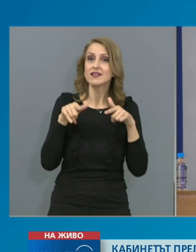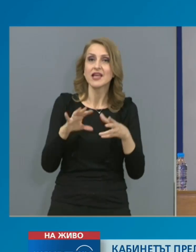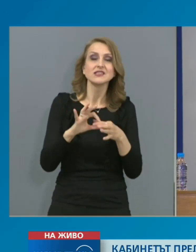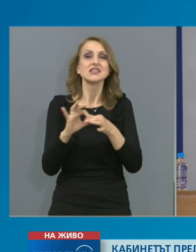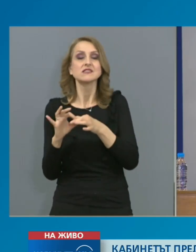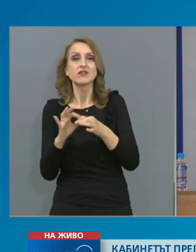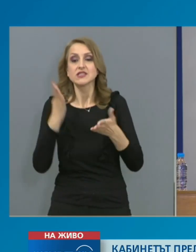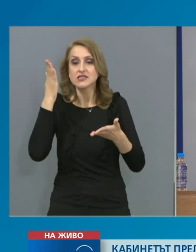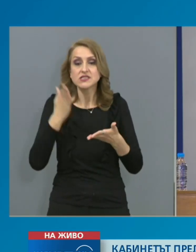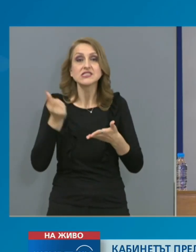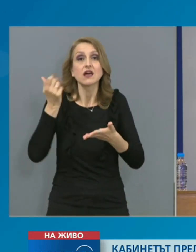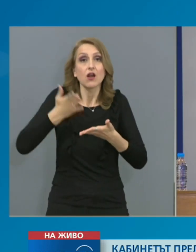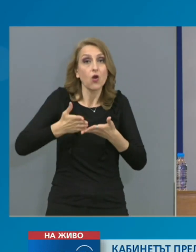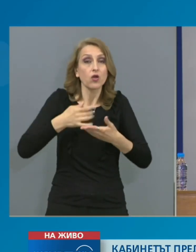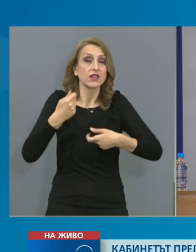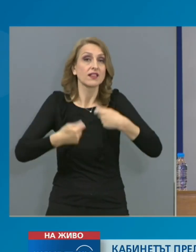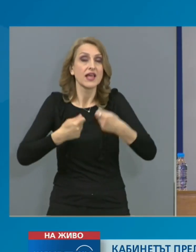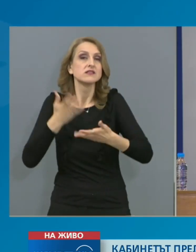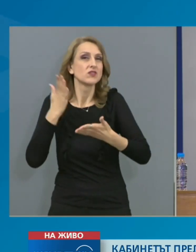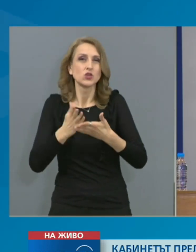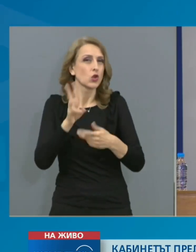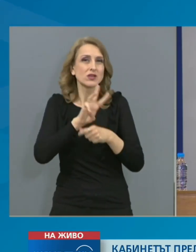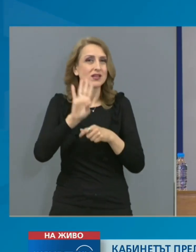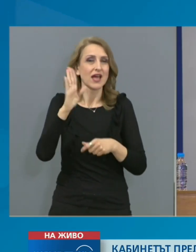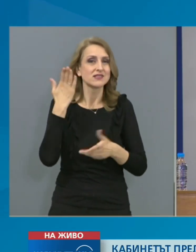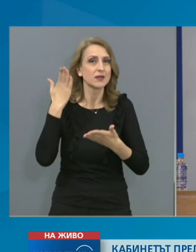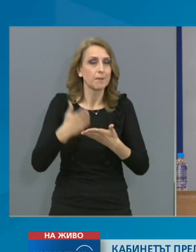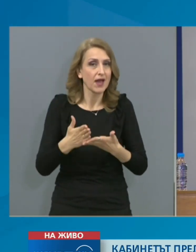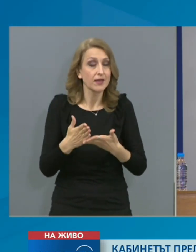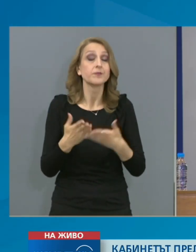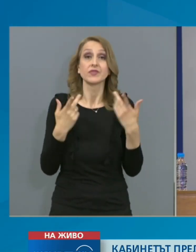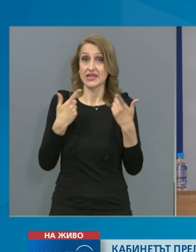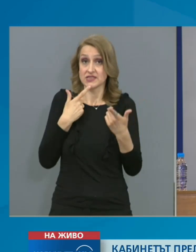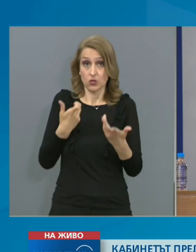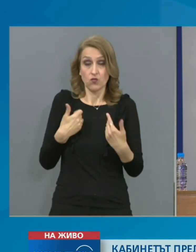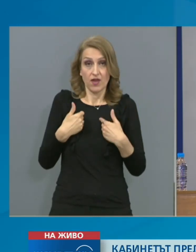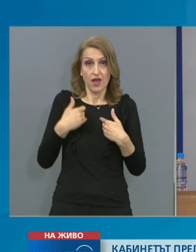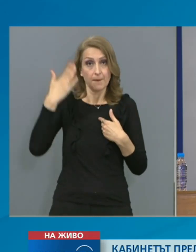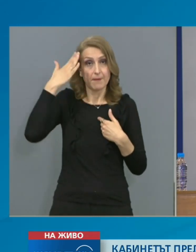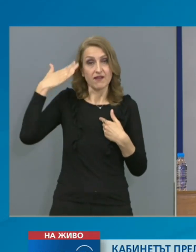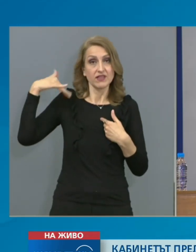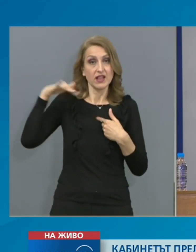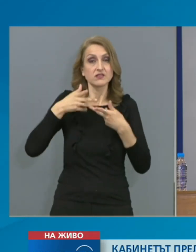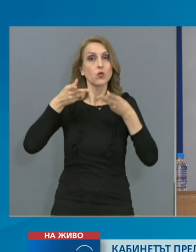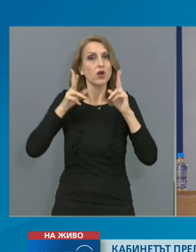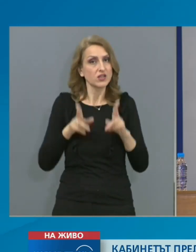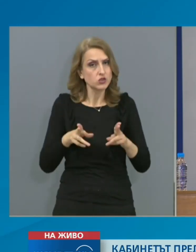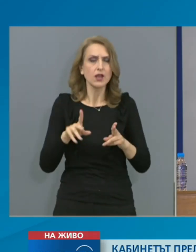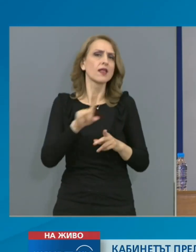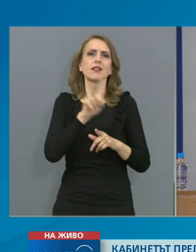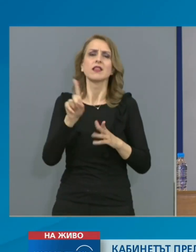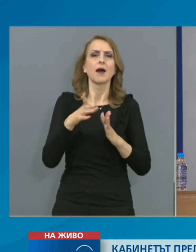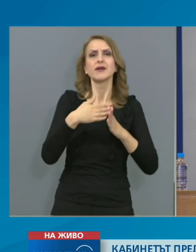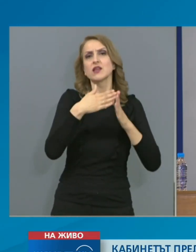действие до действието на извредното положение. Решението на правителството е, няма да предлагаме удължаване на